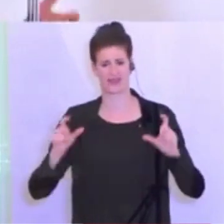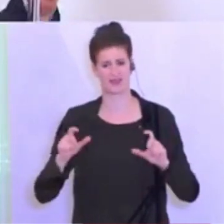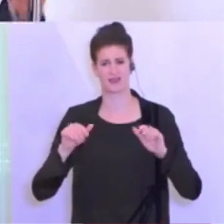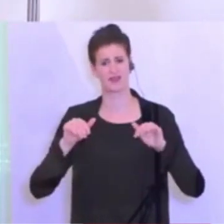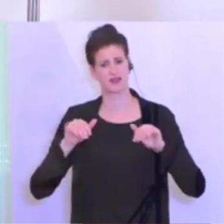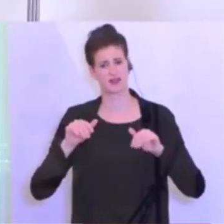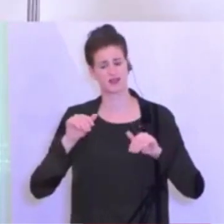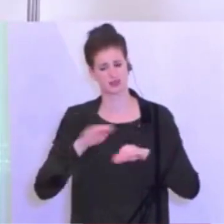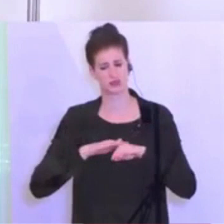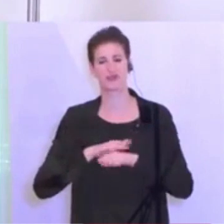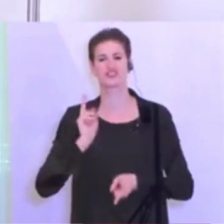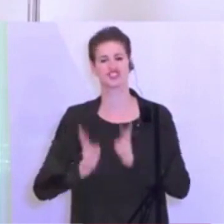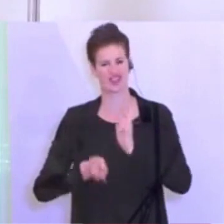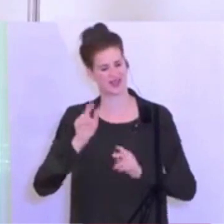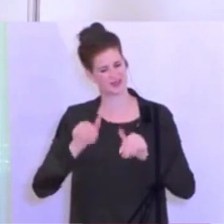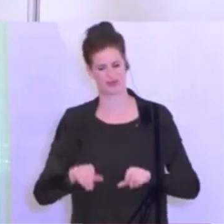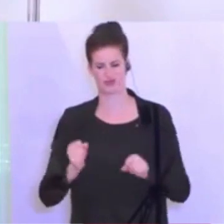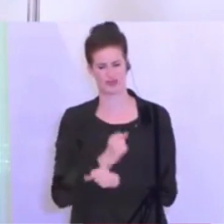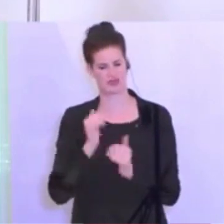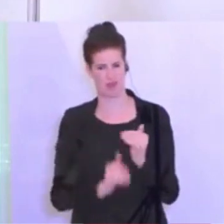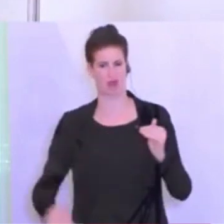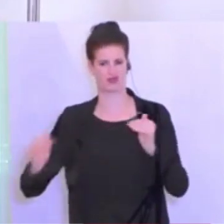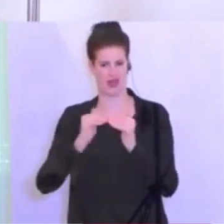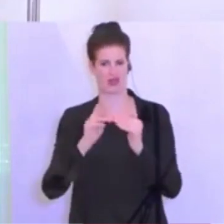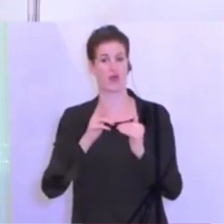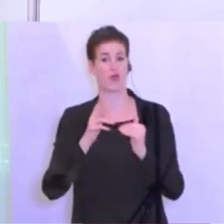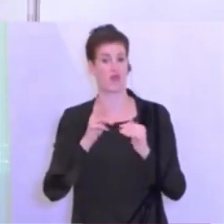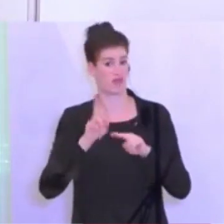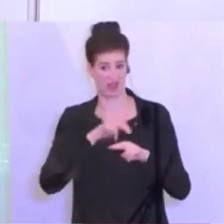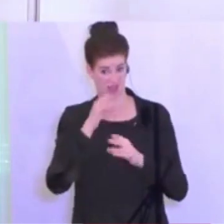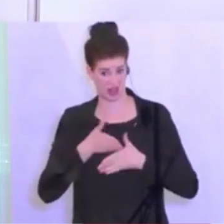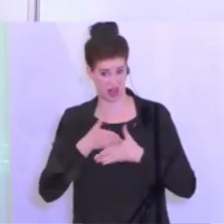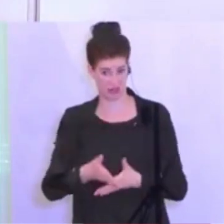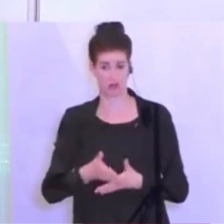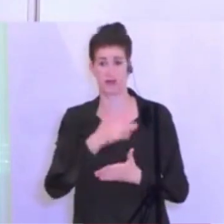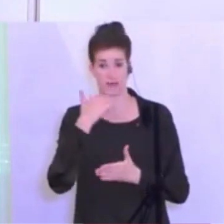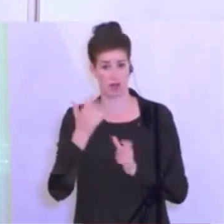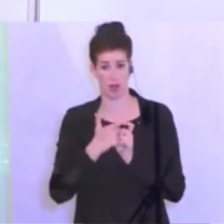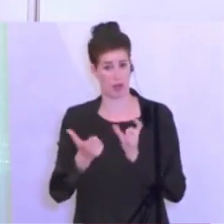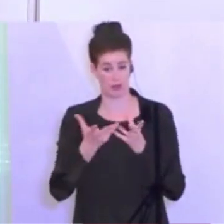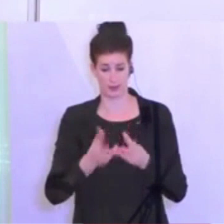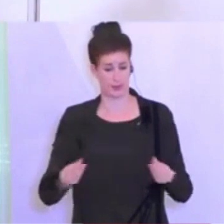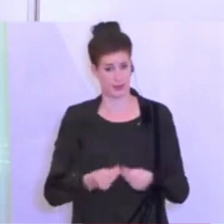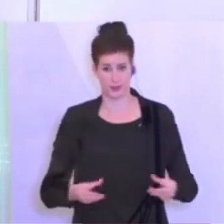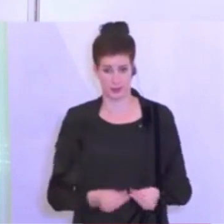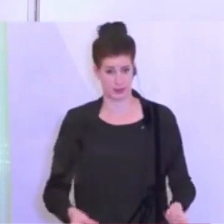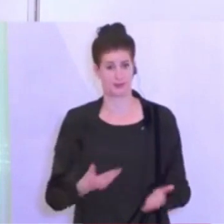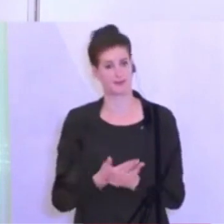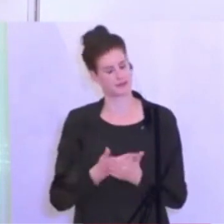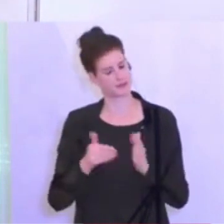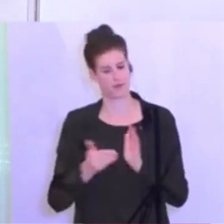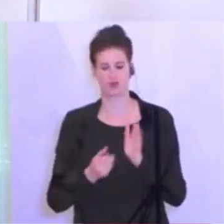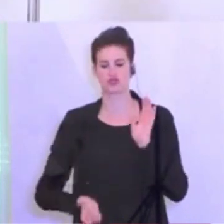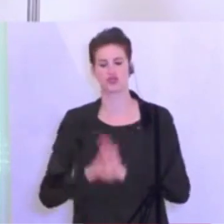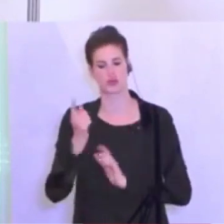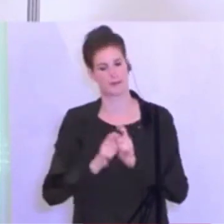sonst würde das entstehen, dass ein paar verschwinden, die wirklich nichts dafür können. Und das gilt für alle Branchen. Aber ein trifft es eben besonders. Und deshalb wird es auch Sonderpakete